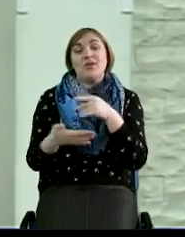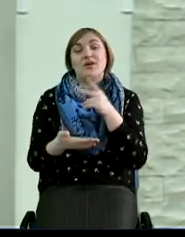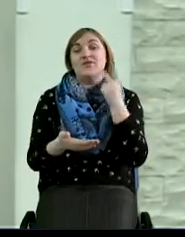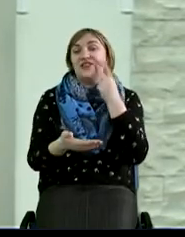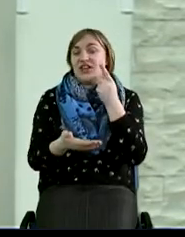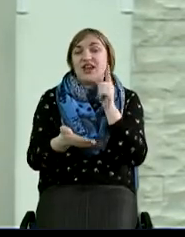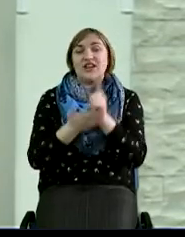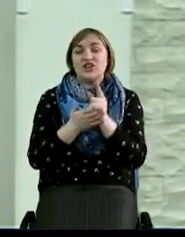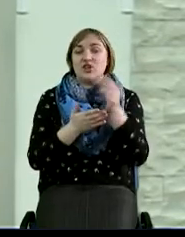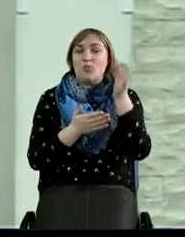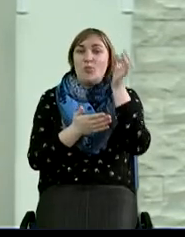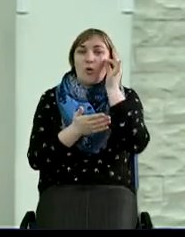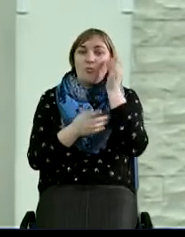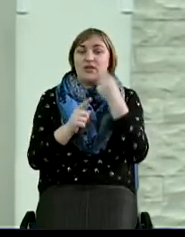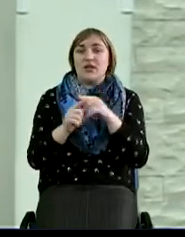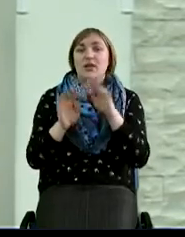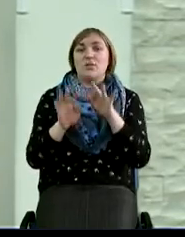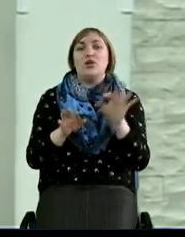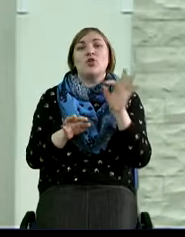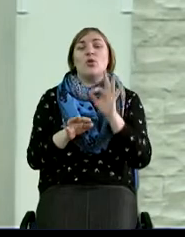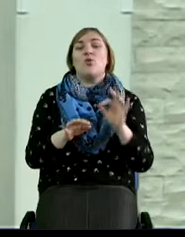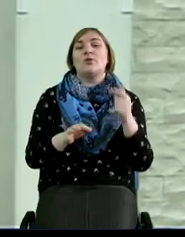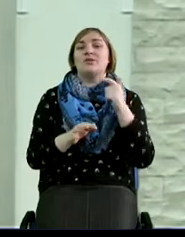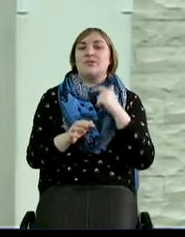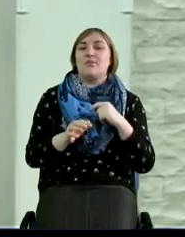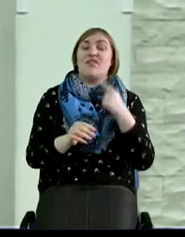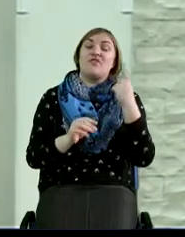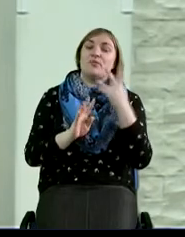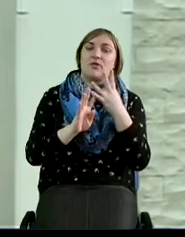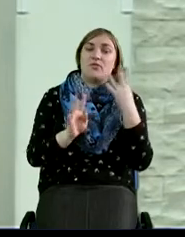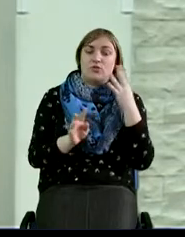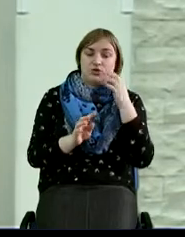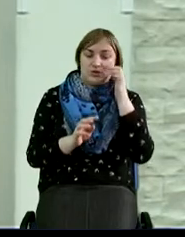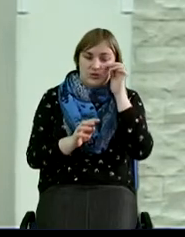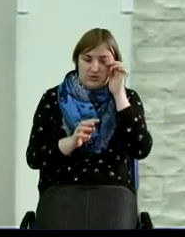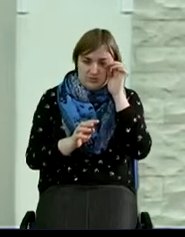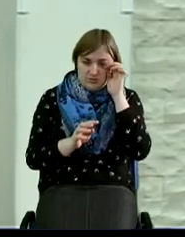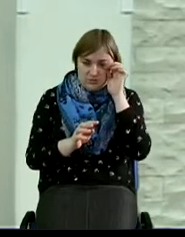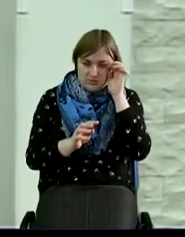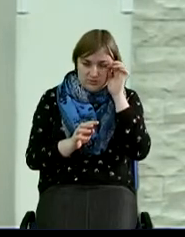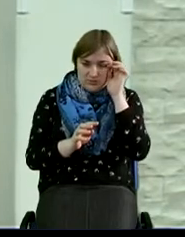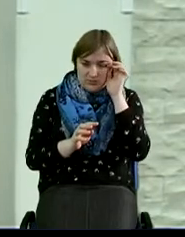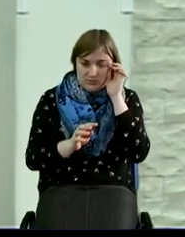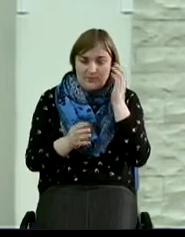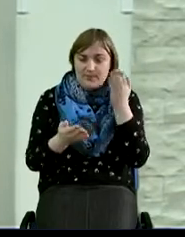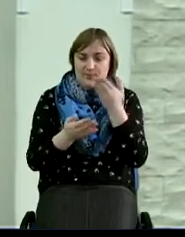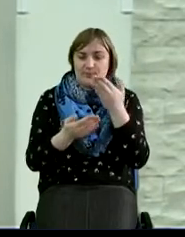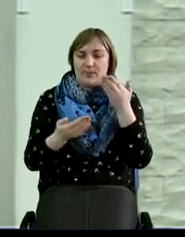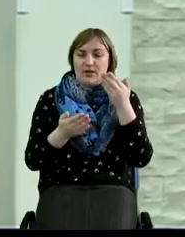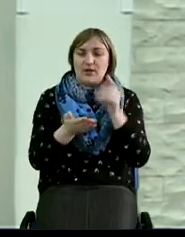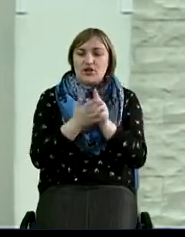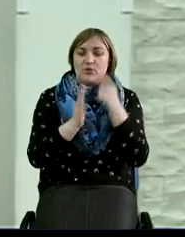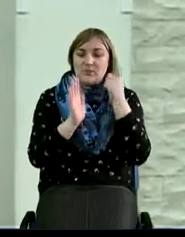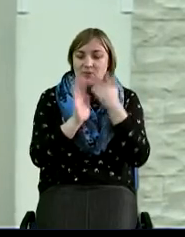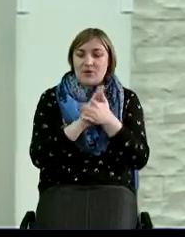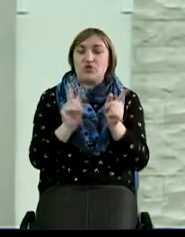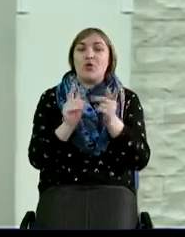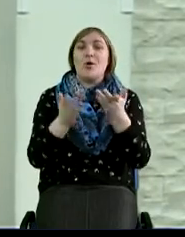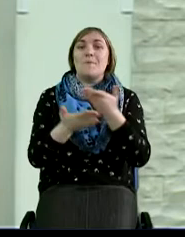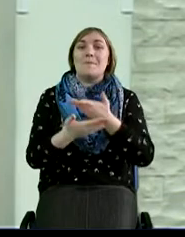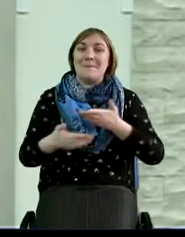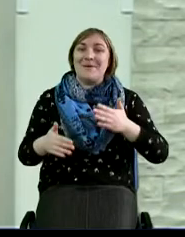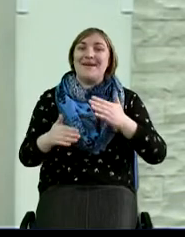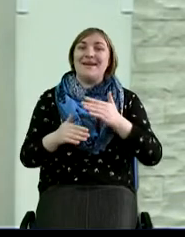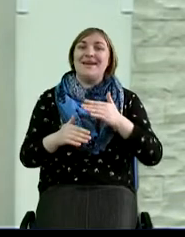местописание даже относительно себя в первую очередь и понимать, что мы являемся детьми Божьими, и поэтому мы в первую